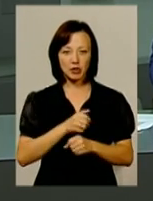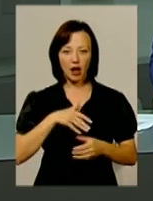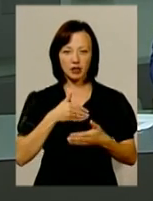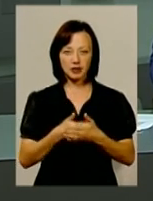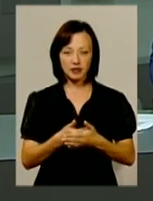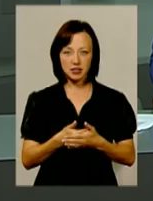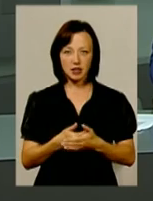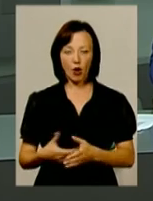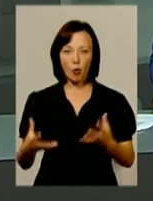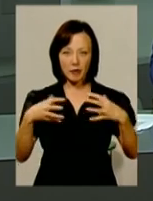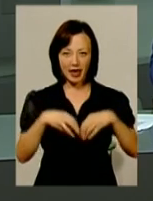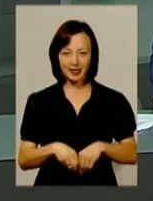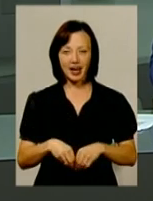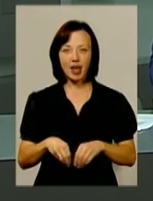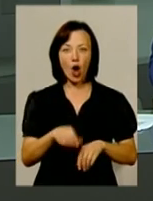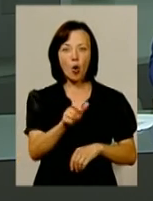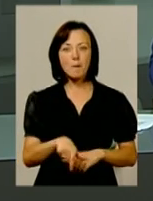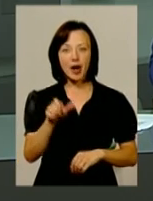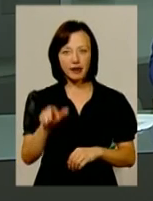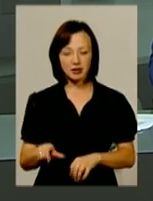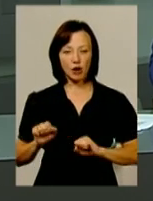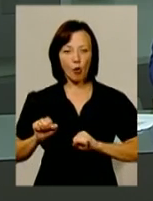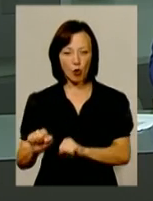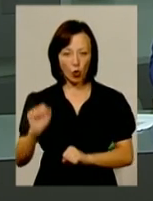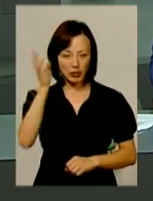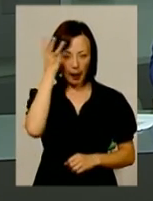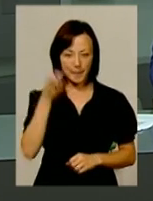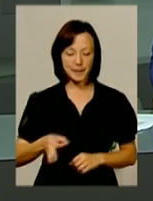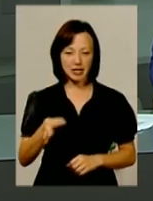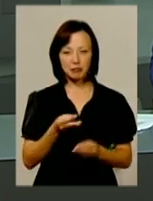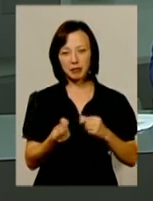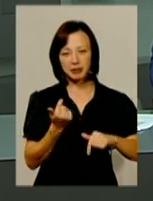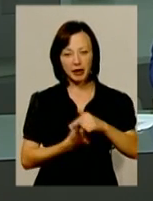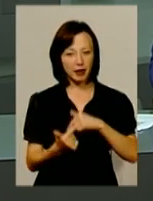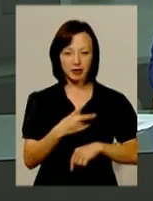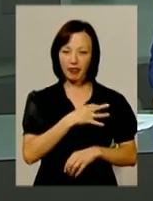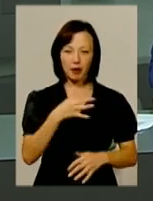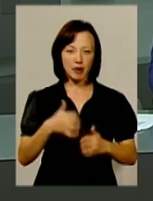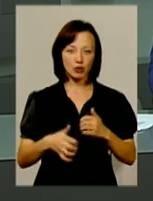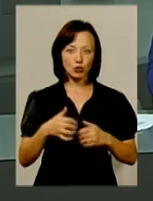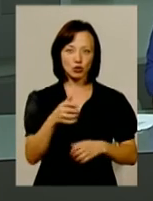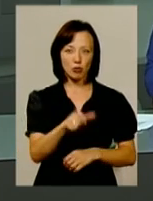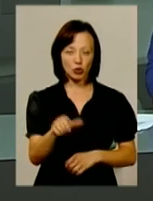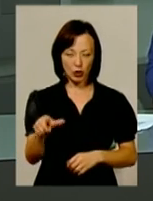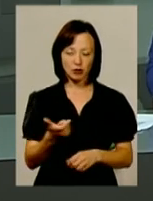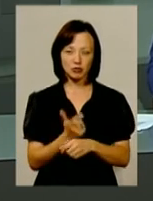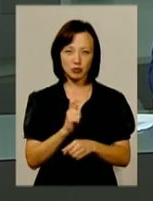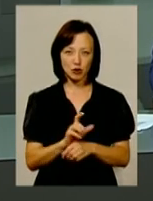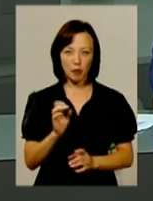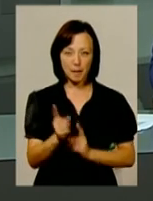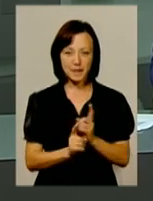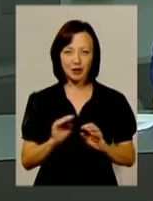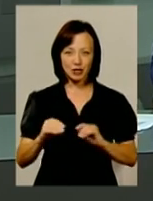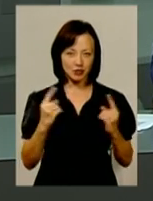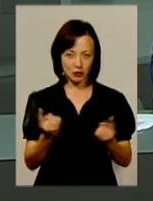громадського в'єднання громадянська оборона Хмельниччини, підприємці міста та небайдужі подоляни. Більше про переоснащення